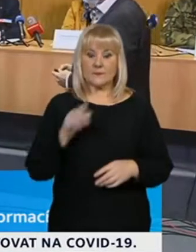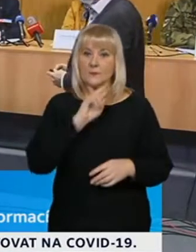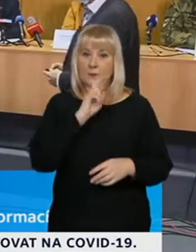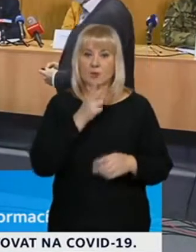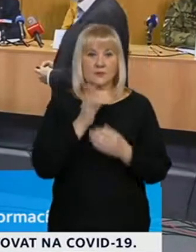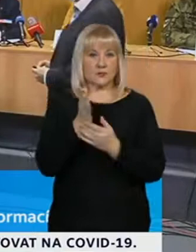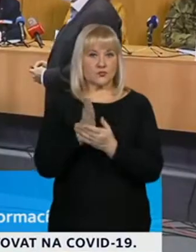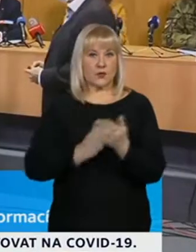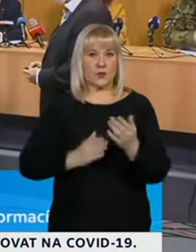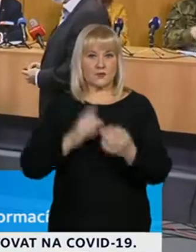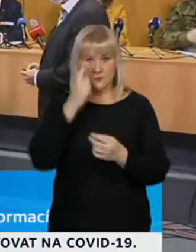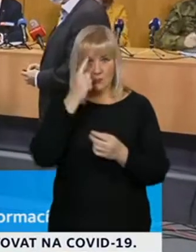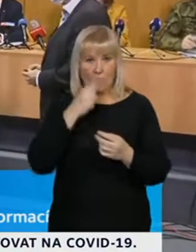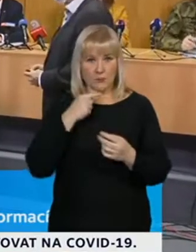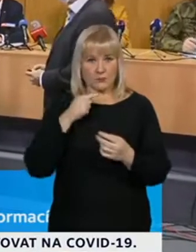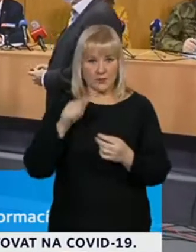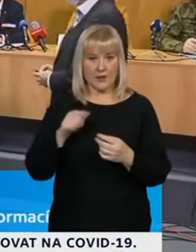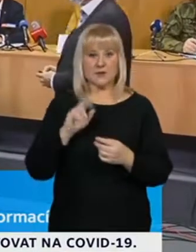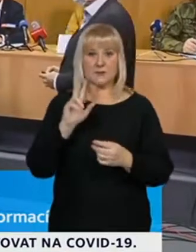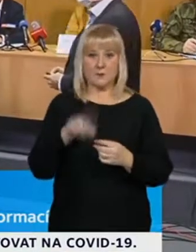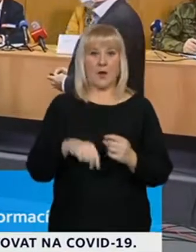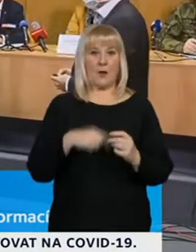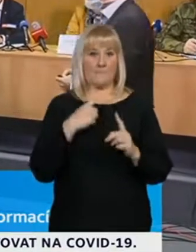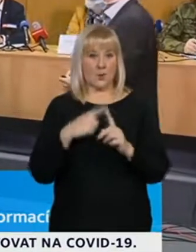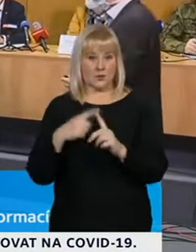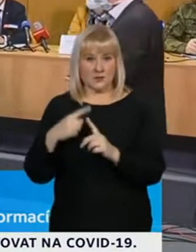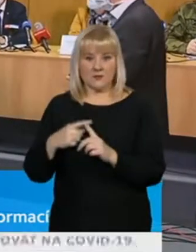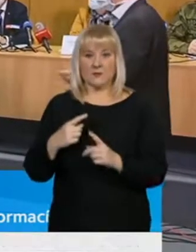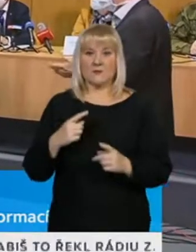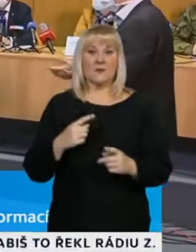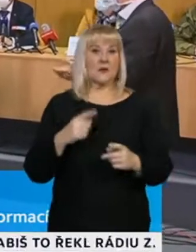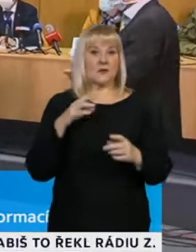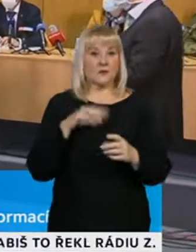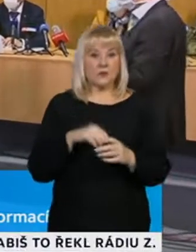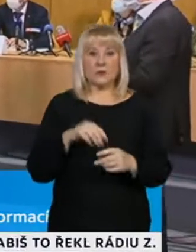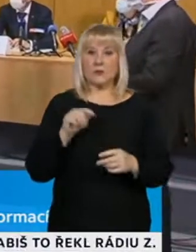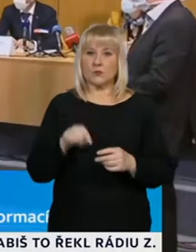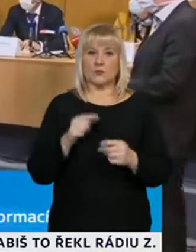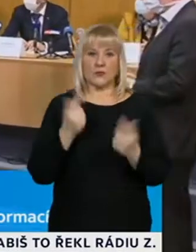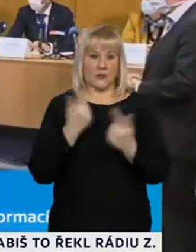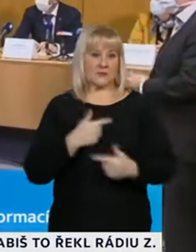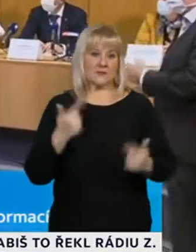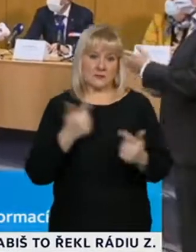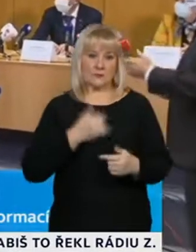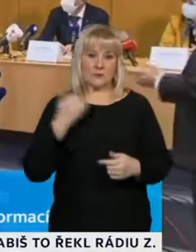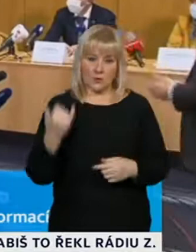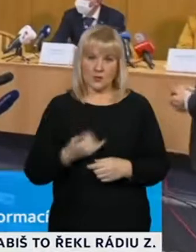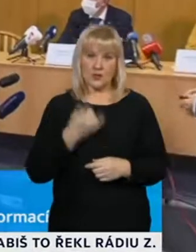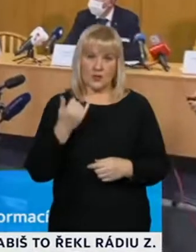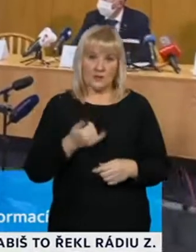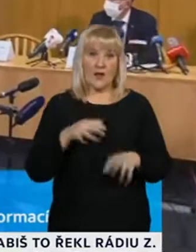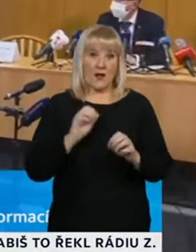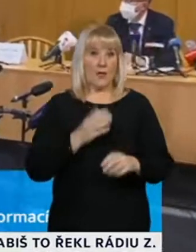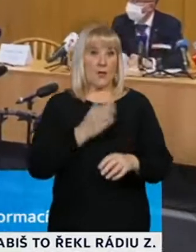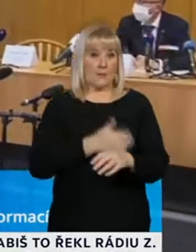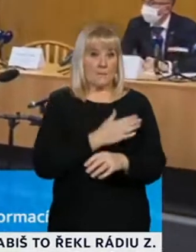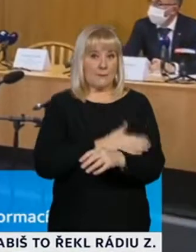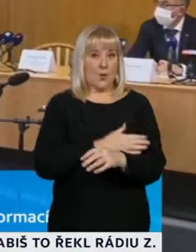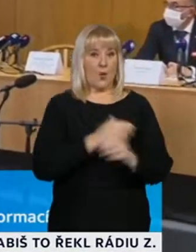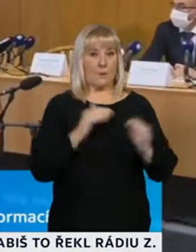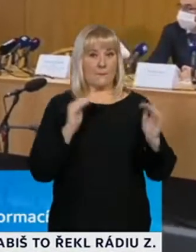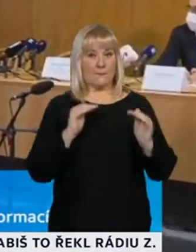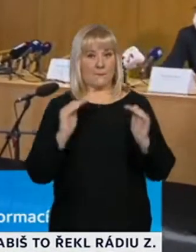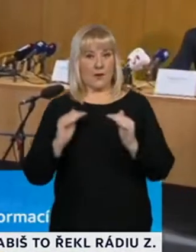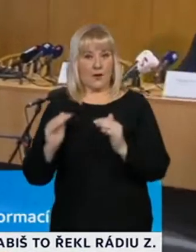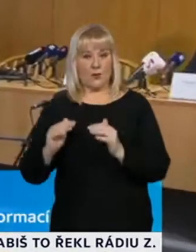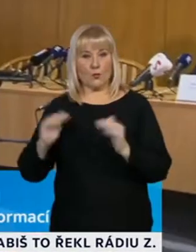části toho obrázku vidíte právě ta pozitiva, a ta jsou asi bez diskuze, stále byť pomalejí klesá popolační zátěž